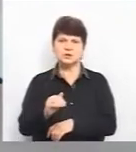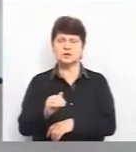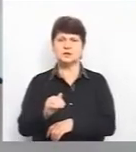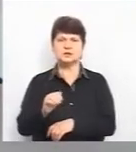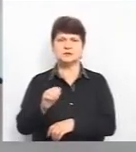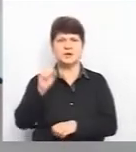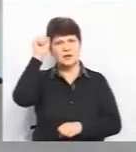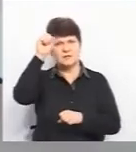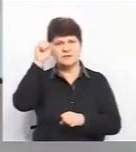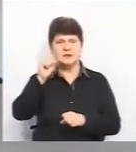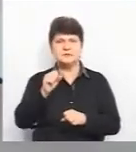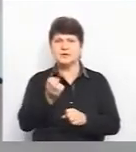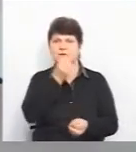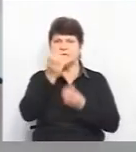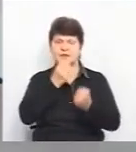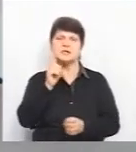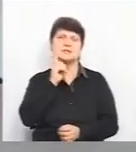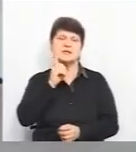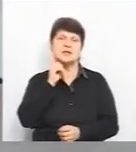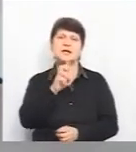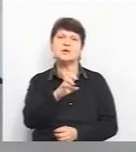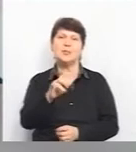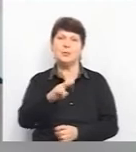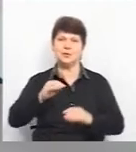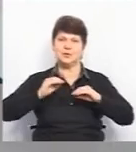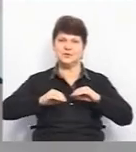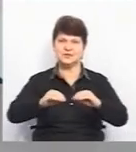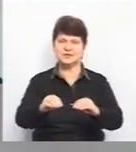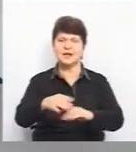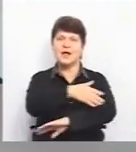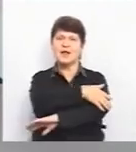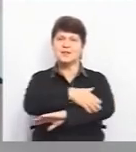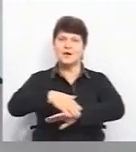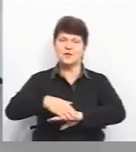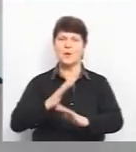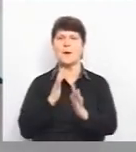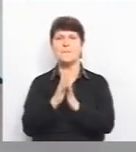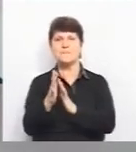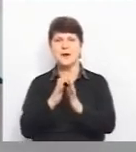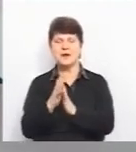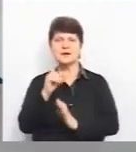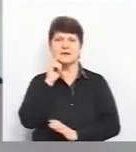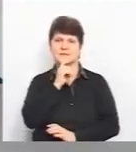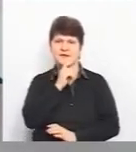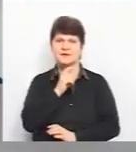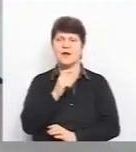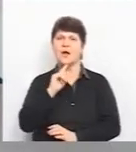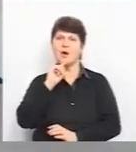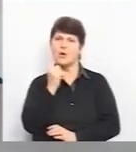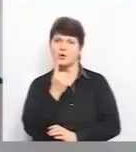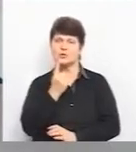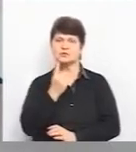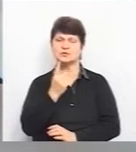які виростили у теплицях Вінниця-Зеленбуду, вже з понеділка висаджуватимуть на вулицях і у паркових зонах Вінниці. Це однорічні